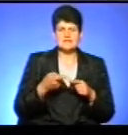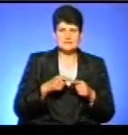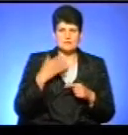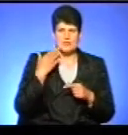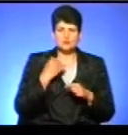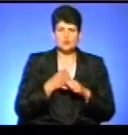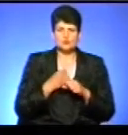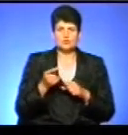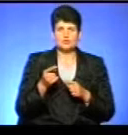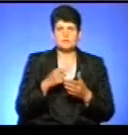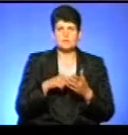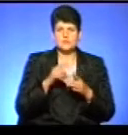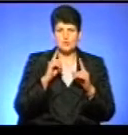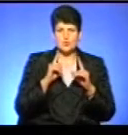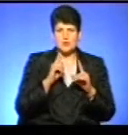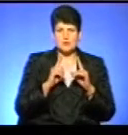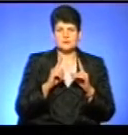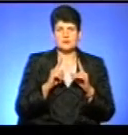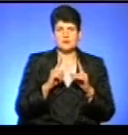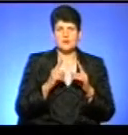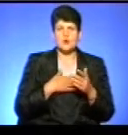Тереновської міської ради власний проєкт громадських бюджетів?